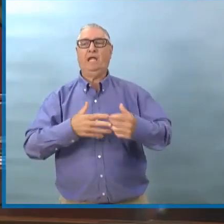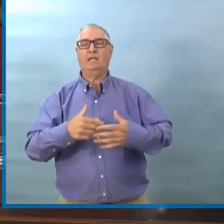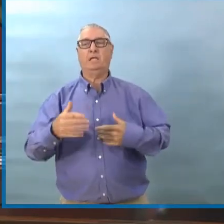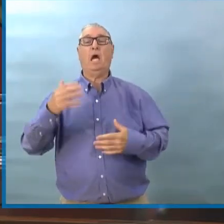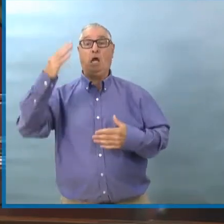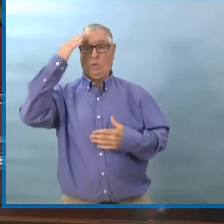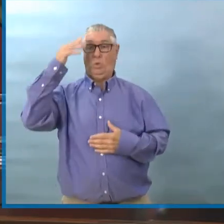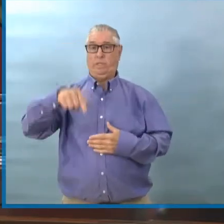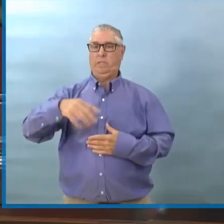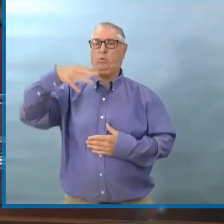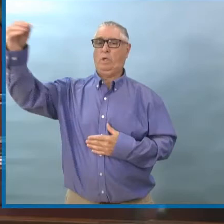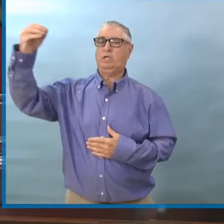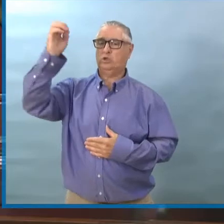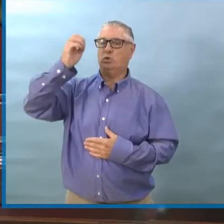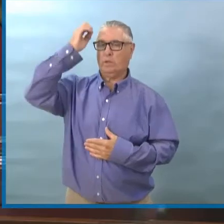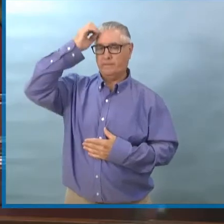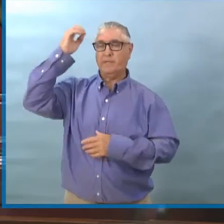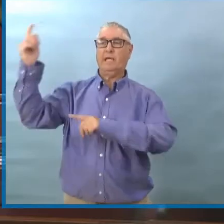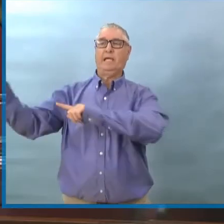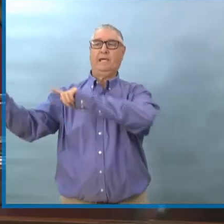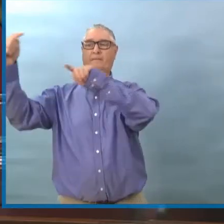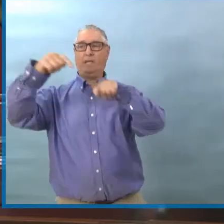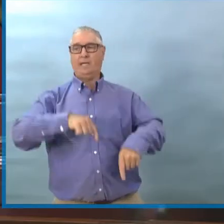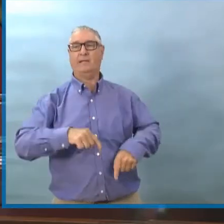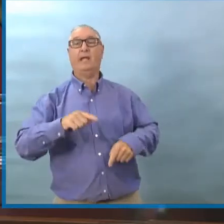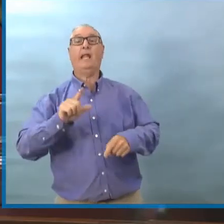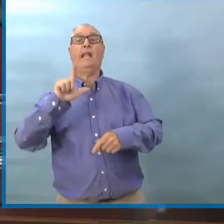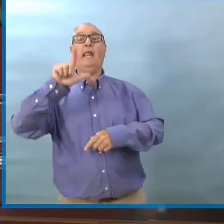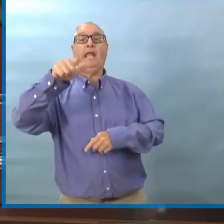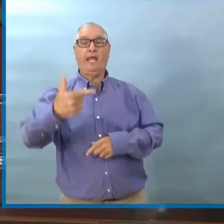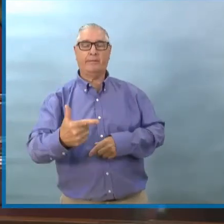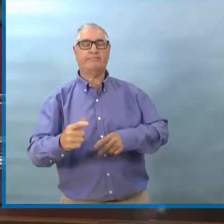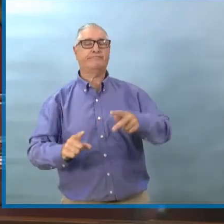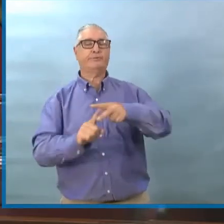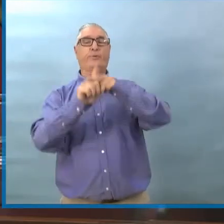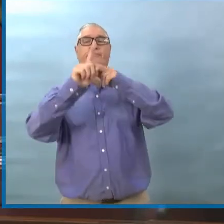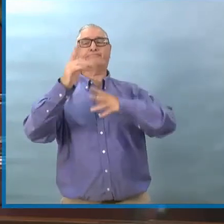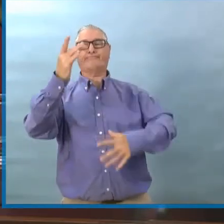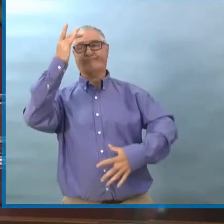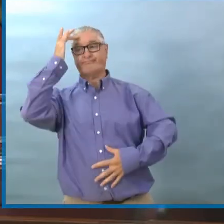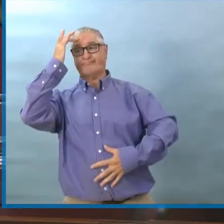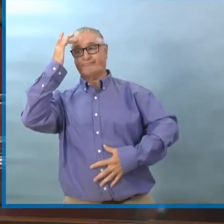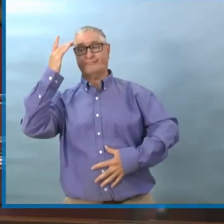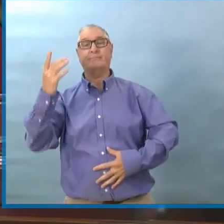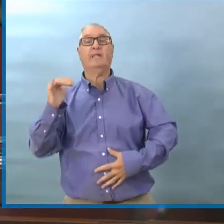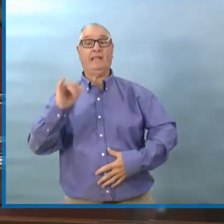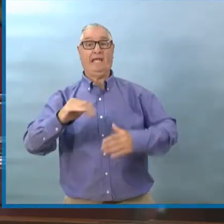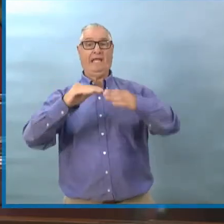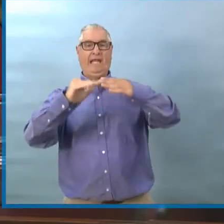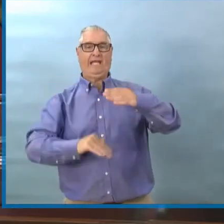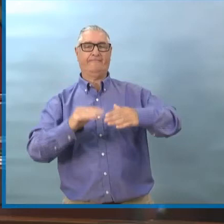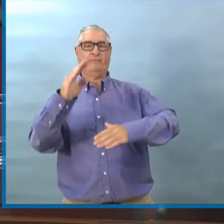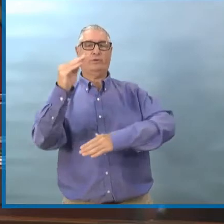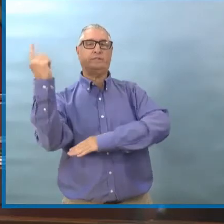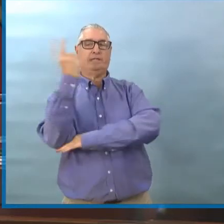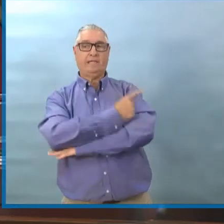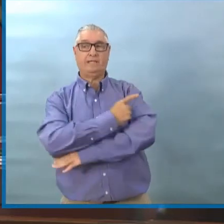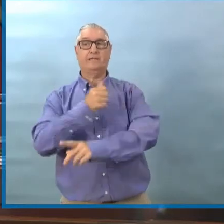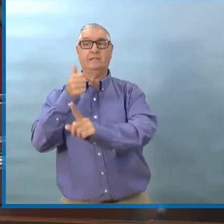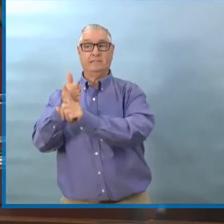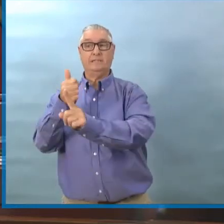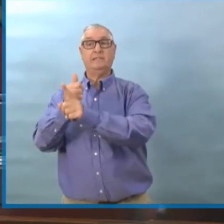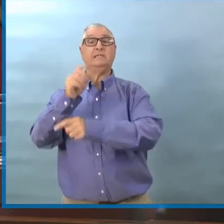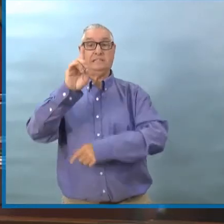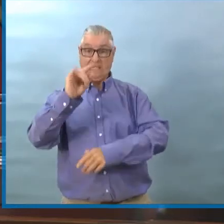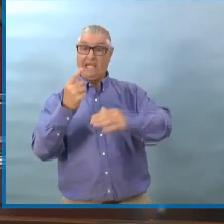mais je sais que c'était en Europe et les symptômes se sont développés dans la période d